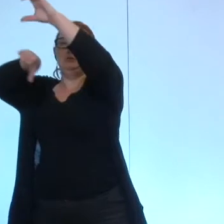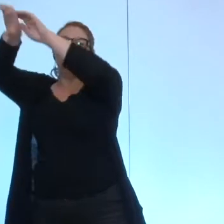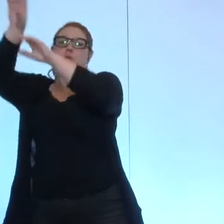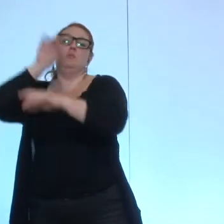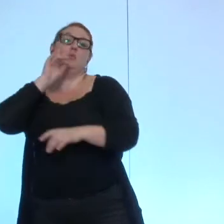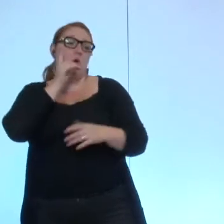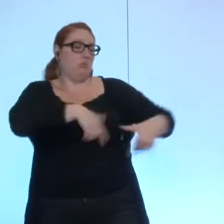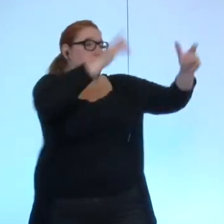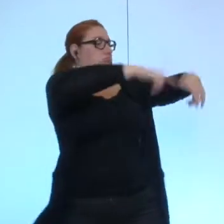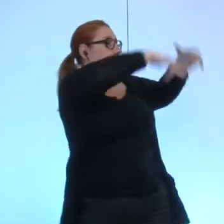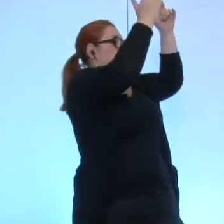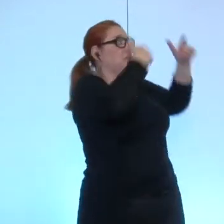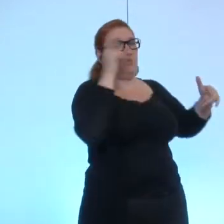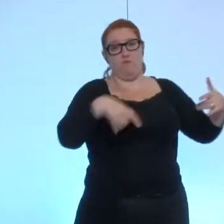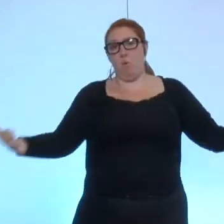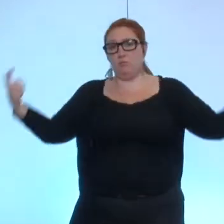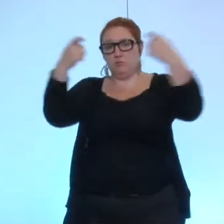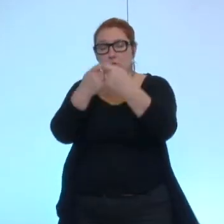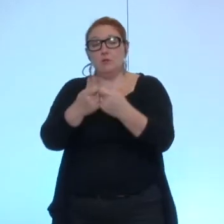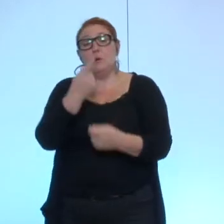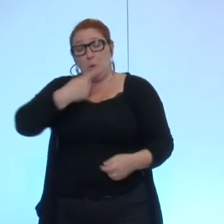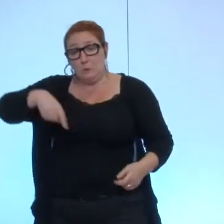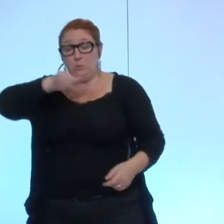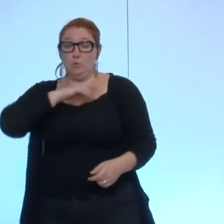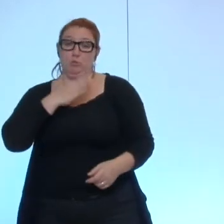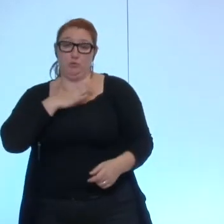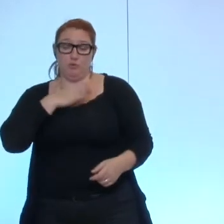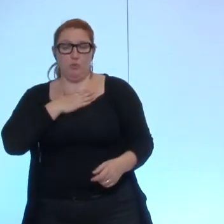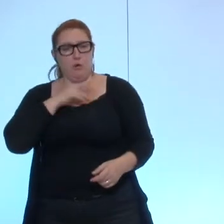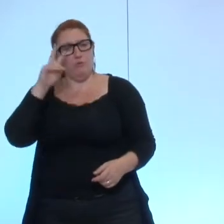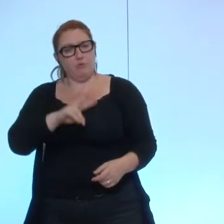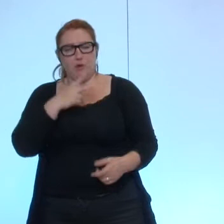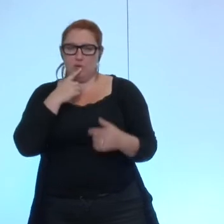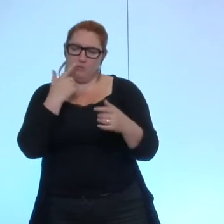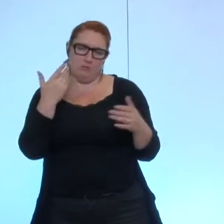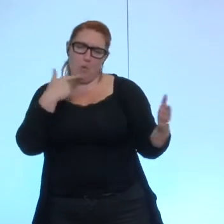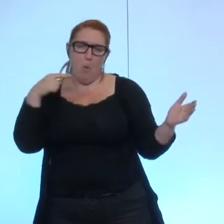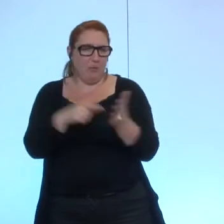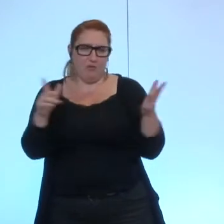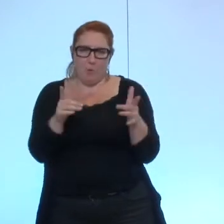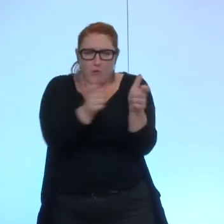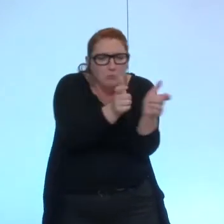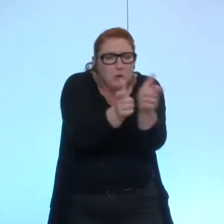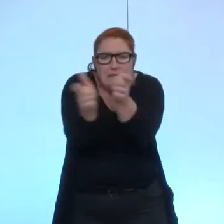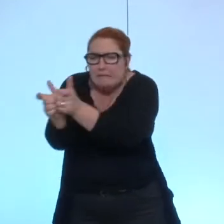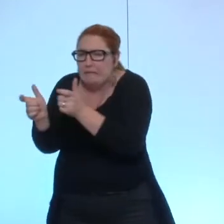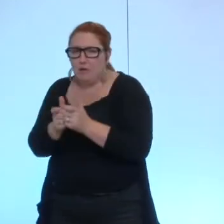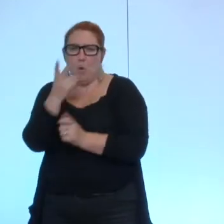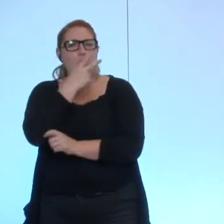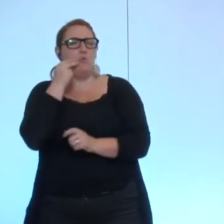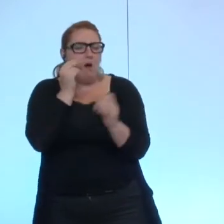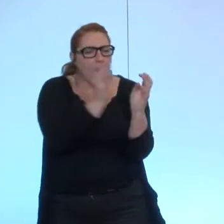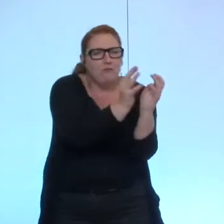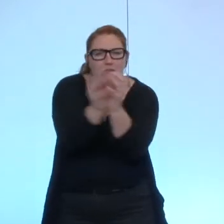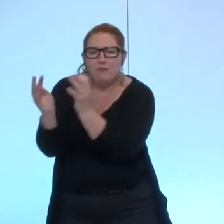Flaubert et répartis dans tous les